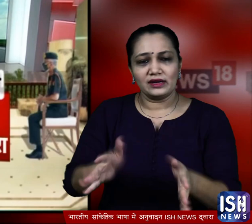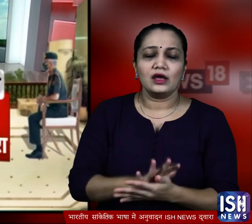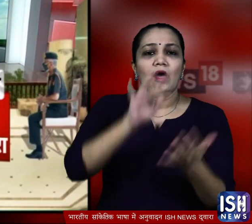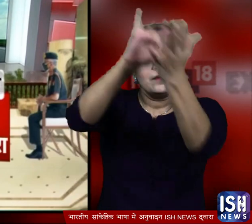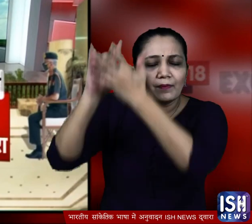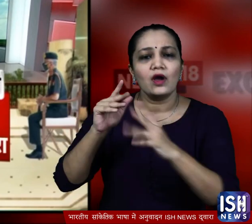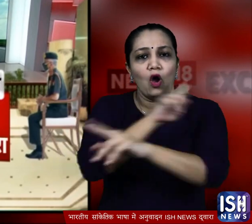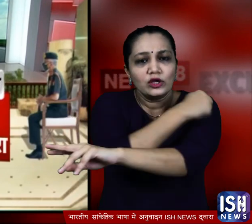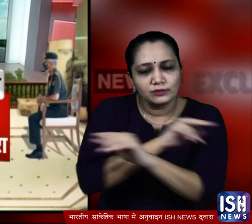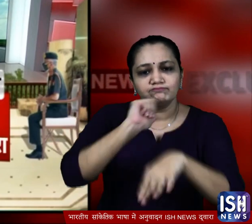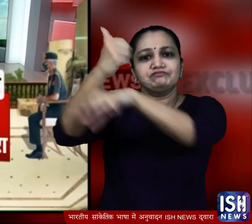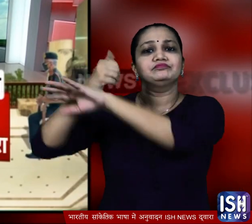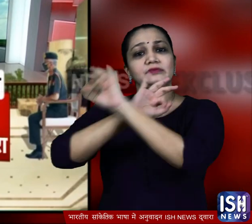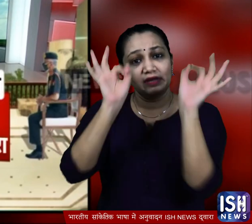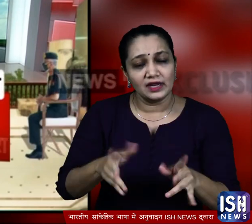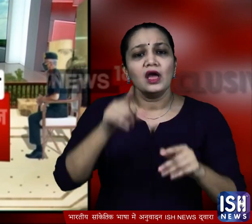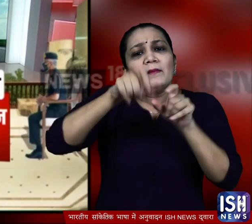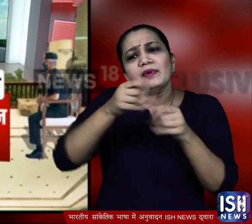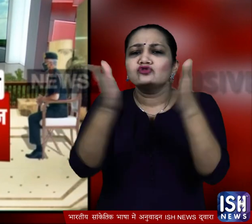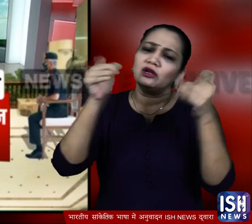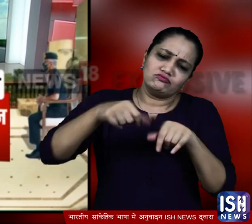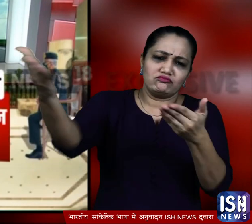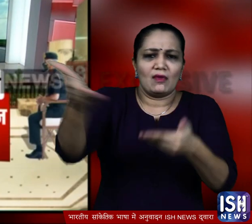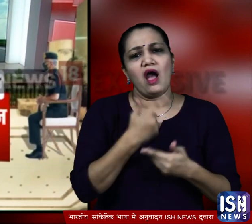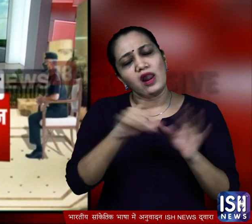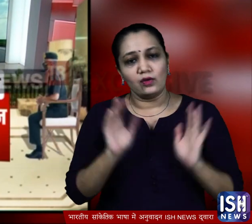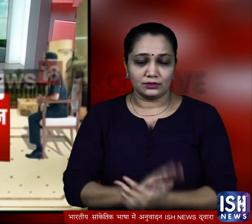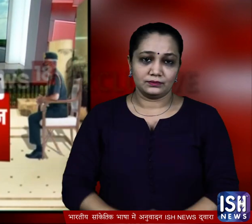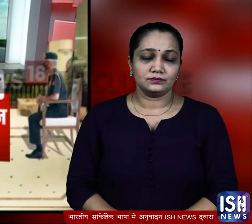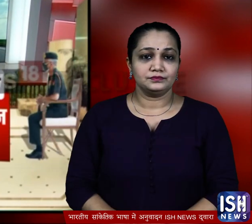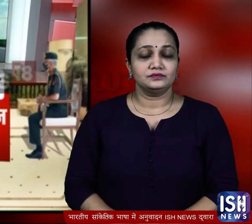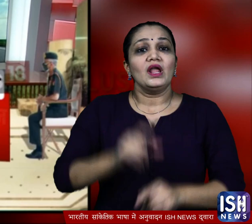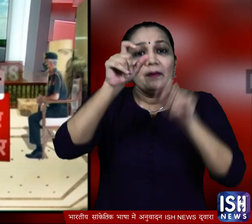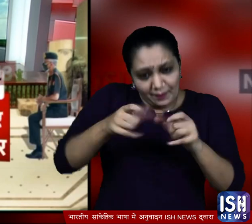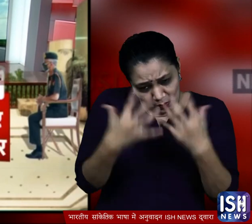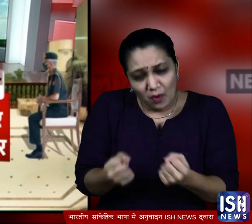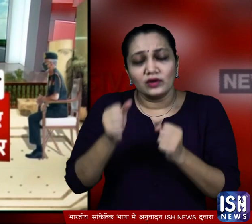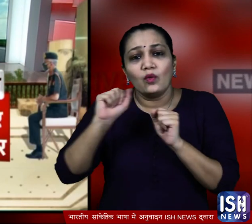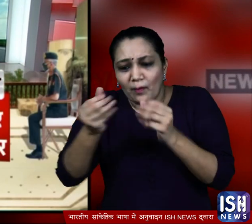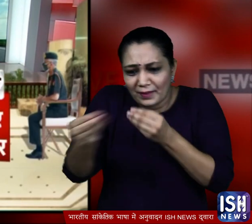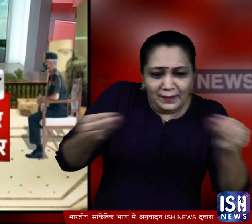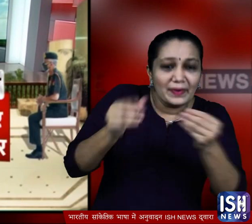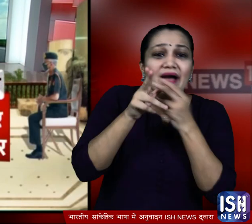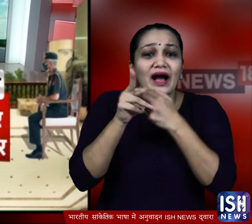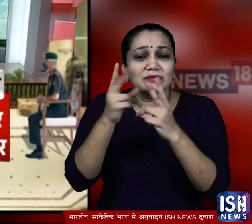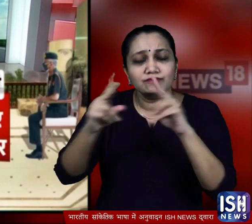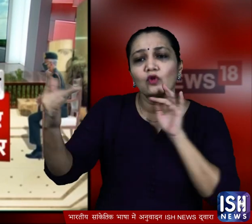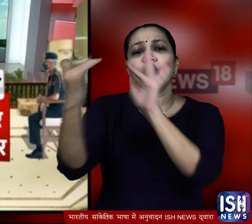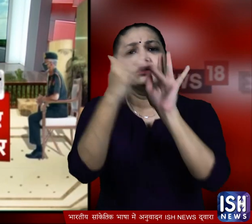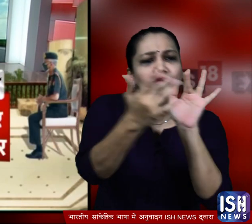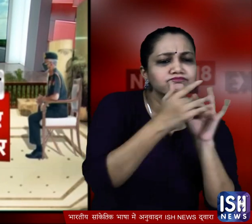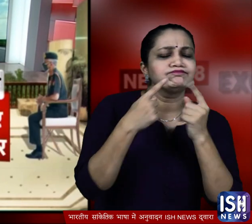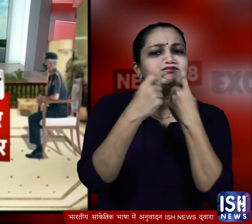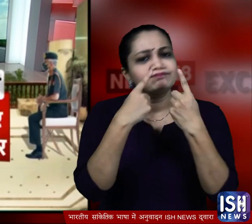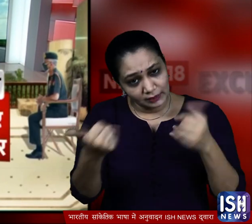अलग-अलग जगों पर अस्पताल बनाएं जो जरूरत पढ़ने पर आम लोगों को इलाज की सुविधा भी दे रहे हैं और लोग चाहें तो अपने आजपास सेना के बनाएं इन